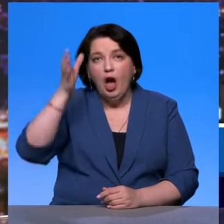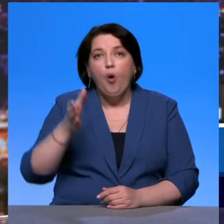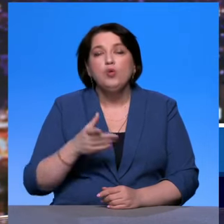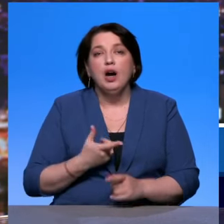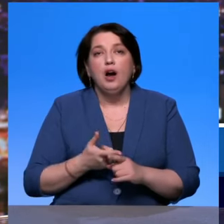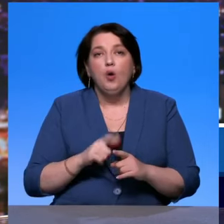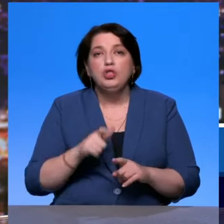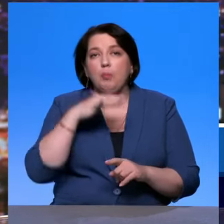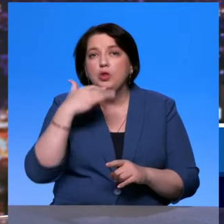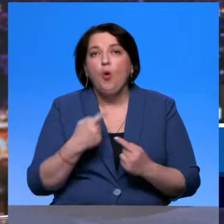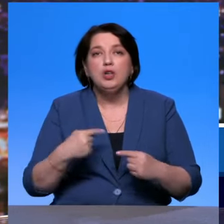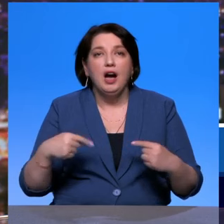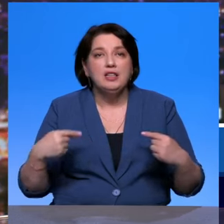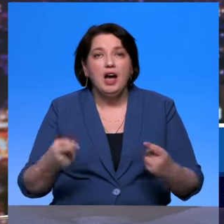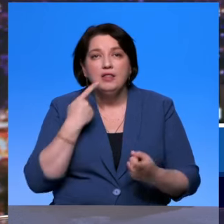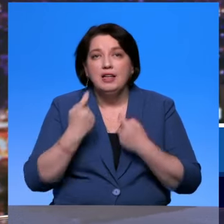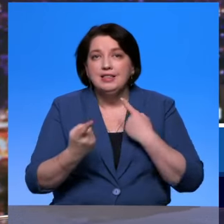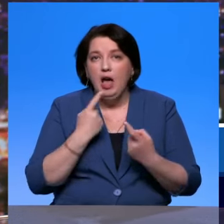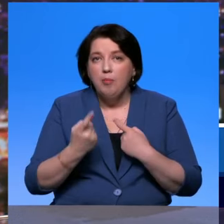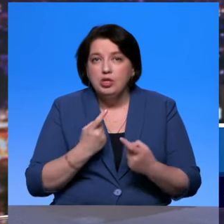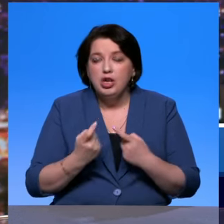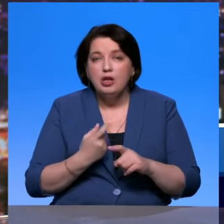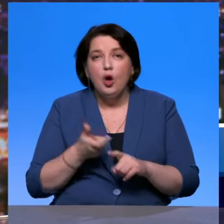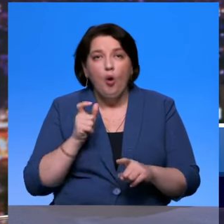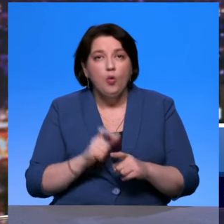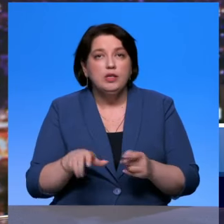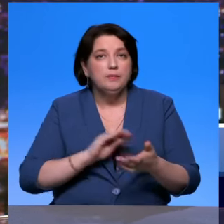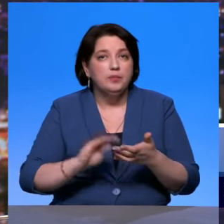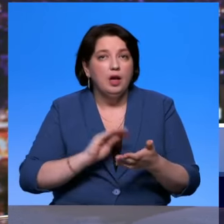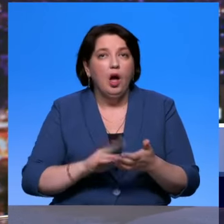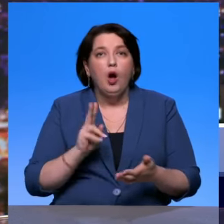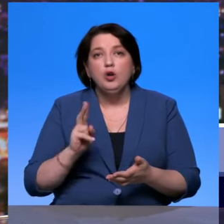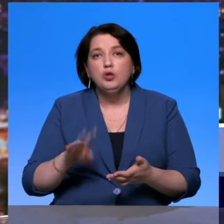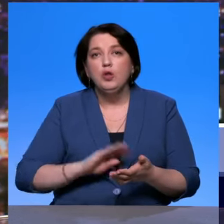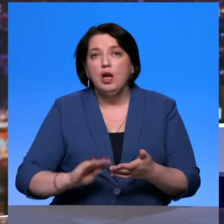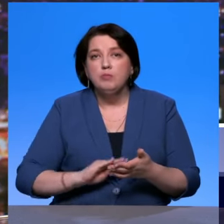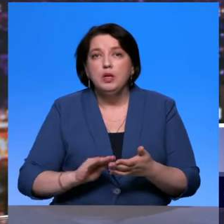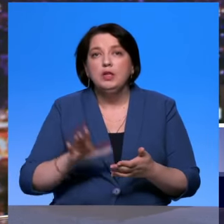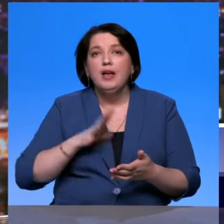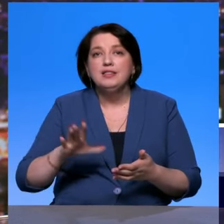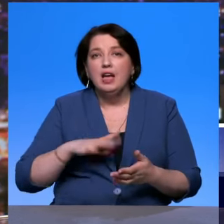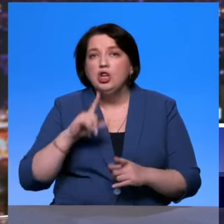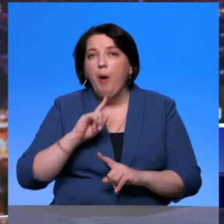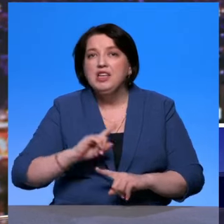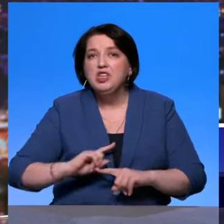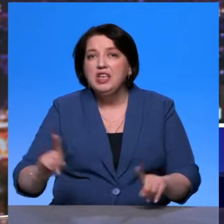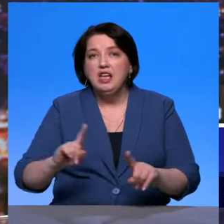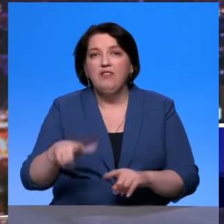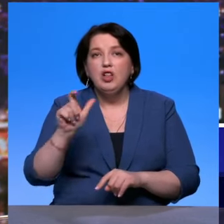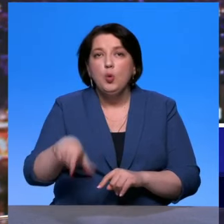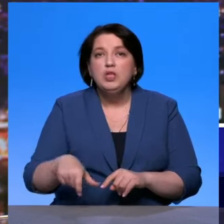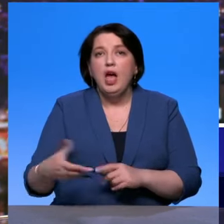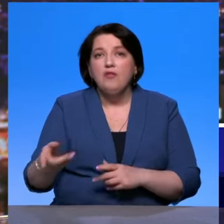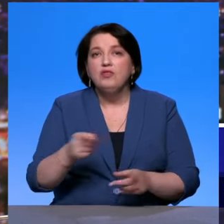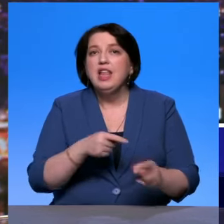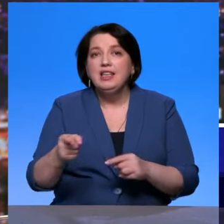Очень много, от вас сообщений, весьма таких эмоциональных. Кто-то пишет, да как вам, не стыдно людей агитировать в такие вот условия. Мы говорим о нормальных, как